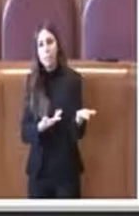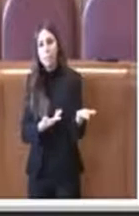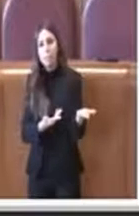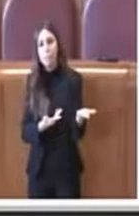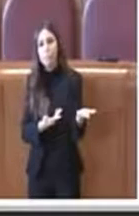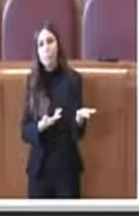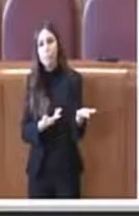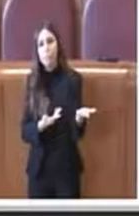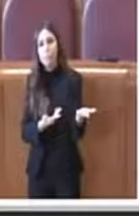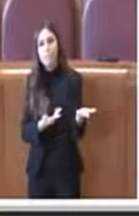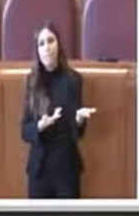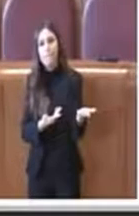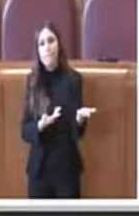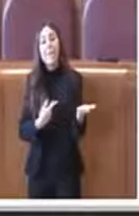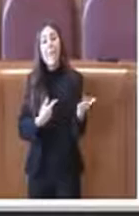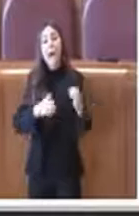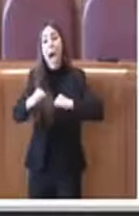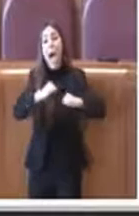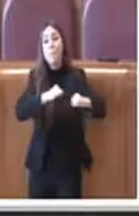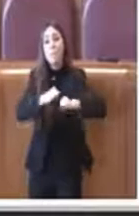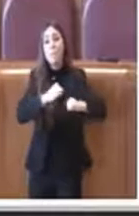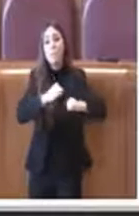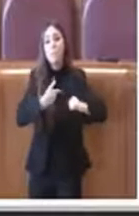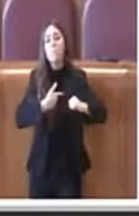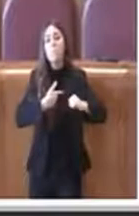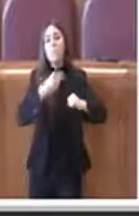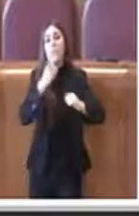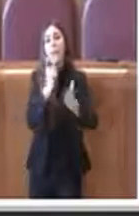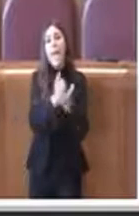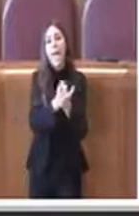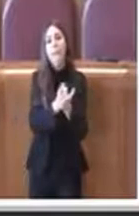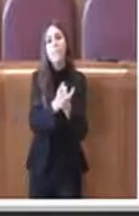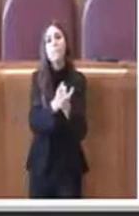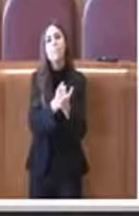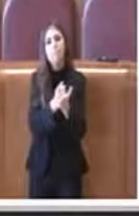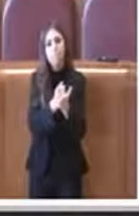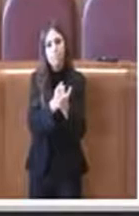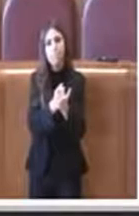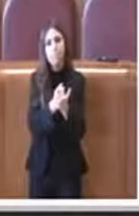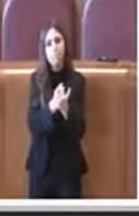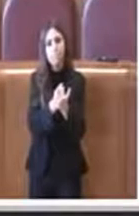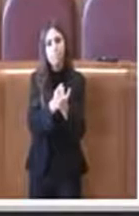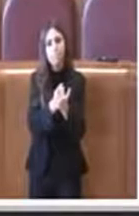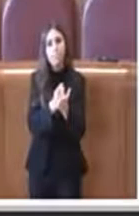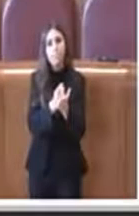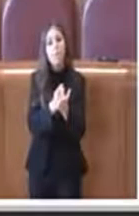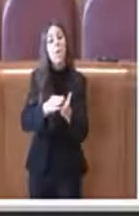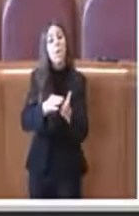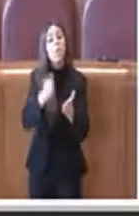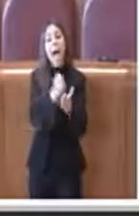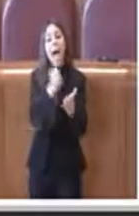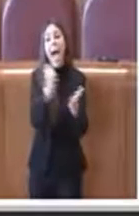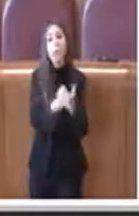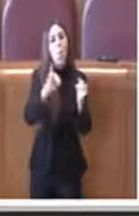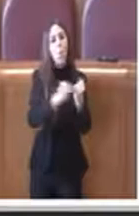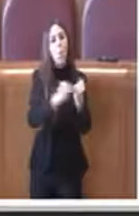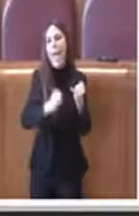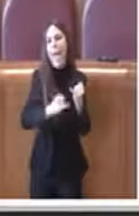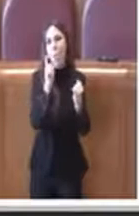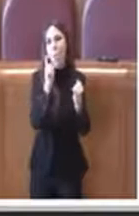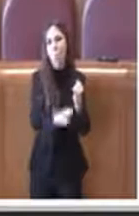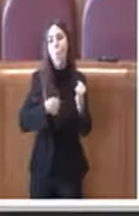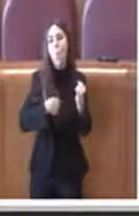che l'amministrazione dovrebbe adottare un atto specifico che